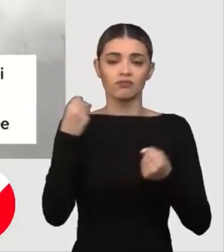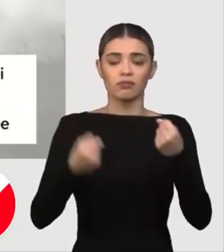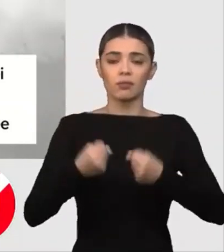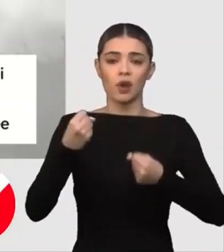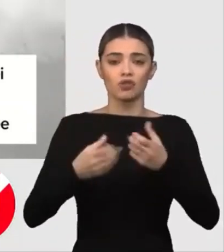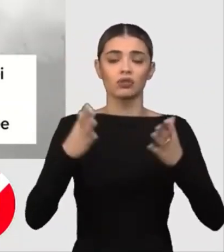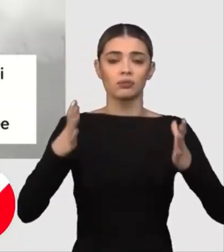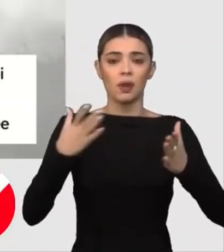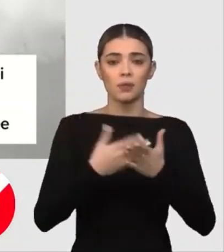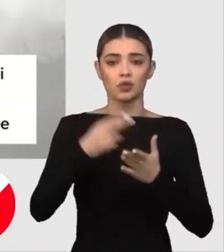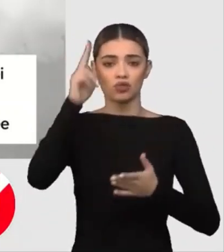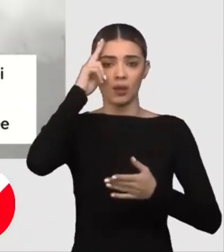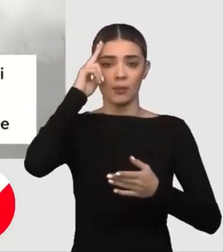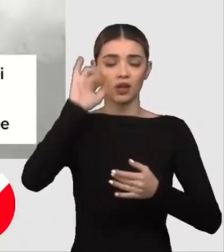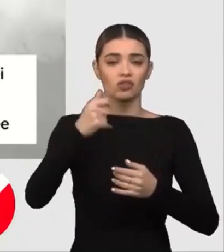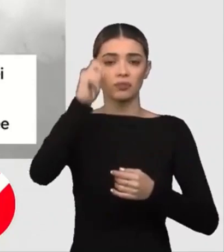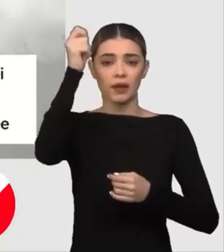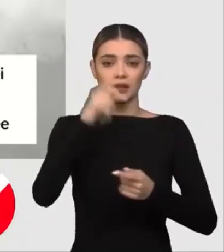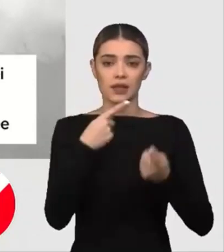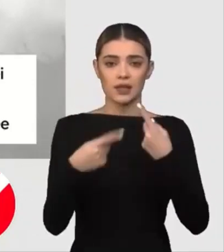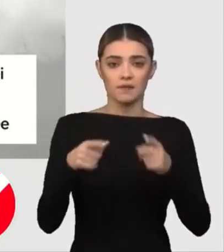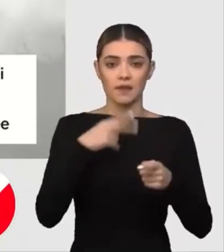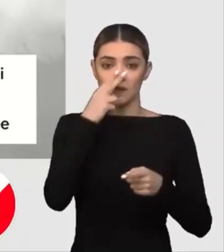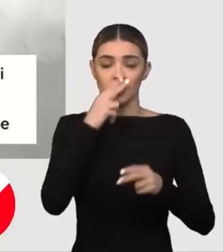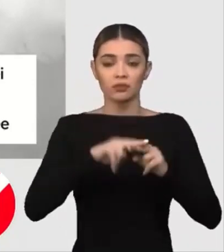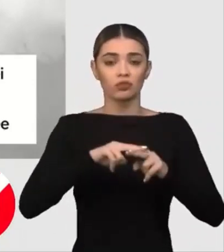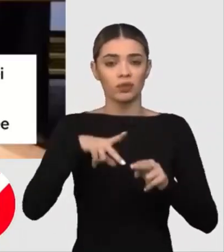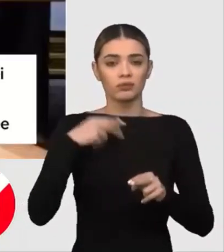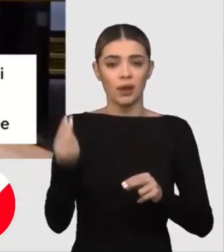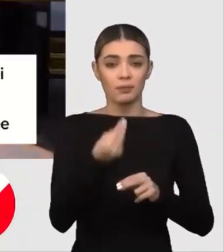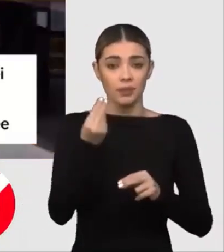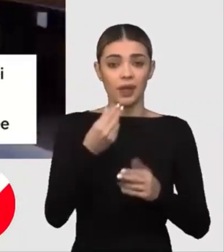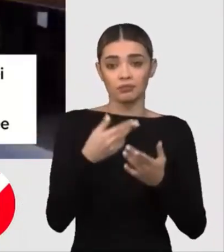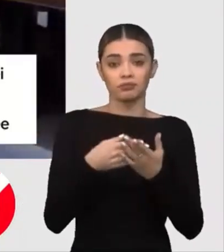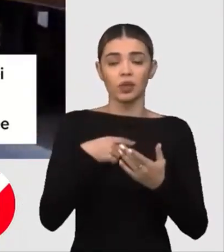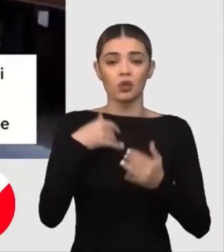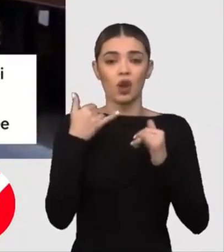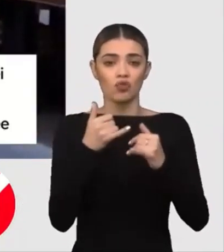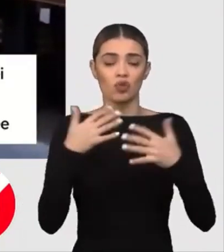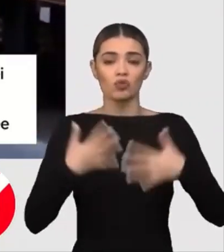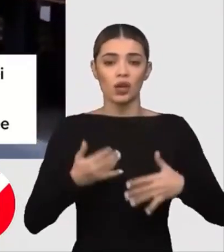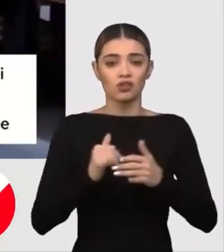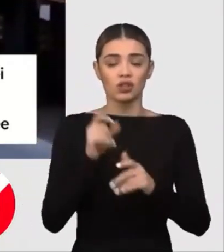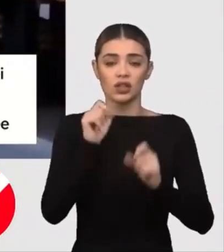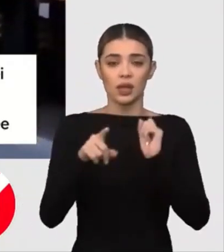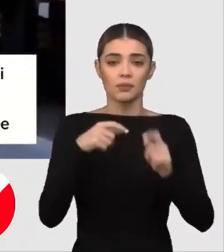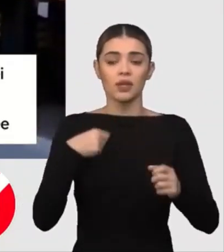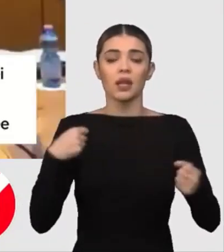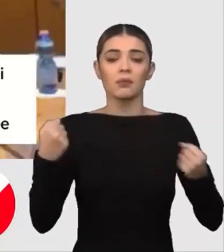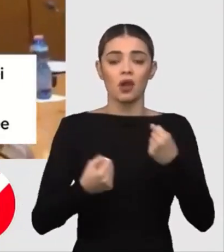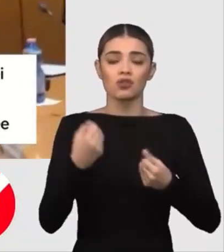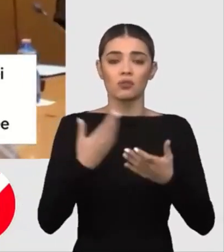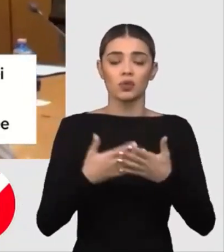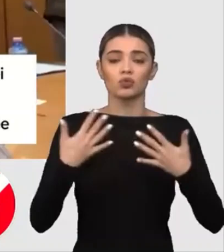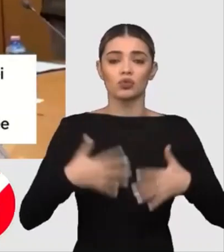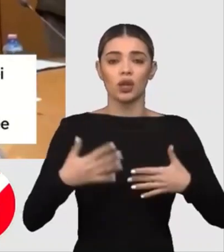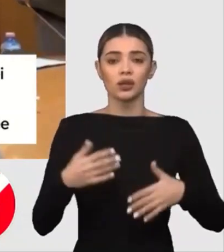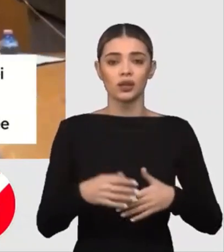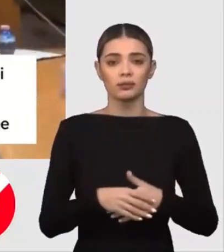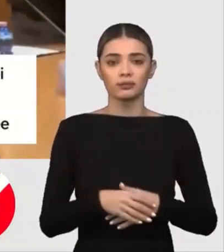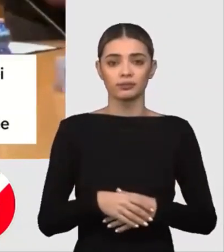către Chiev a tankurilor. Germania și alte țări analizează atent argumentele în favoarea sau împotriva furnizării de tankuri către Ucraina.